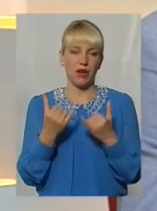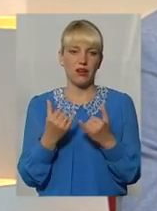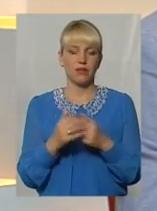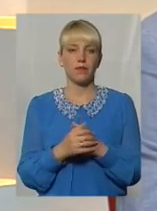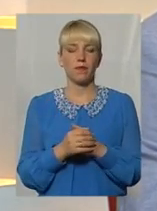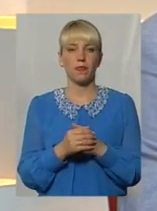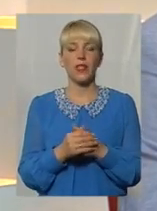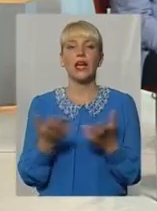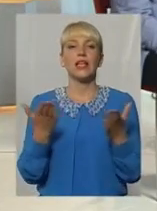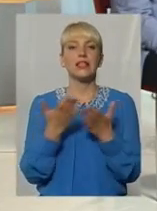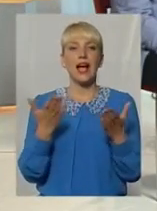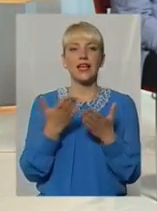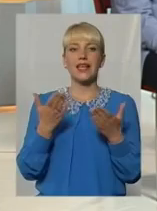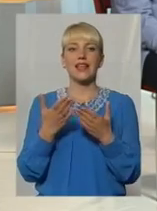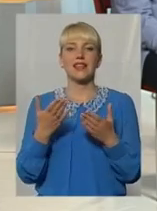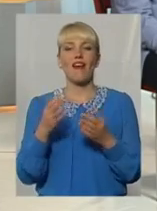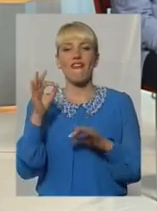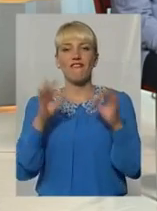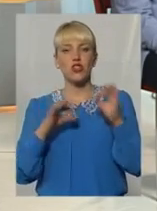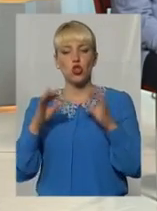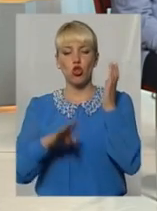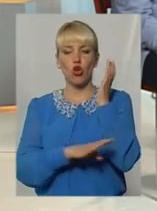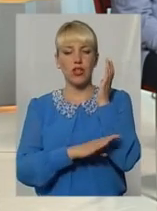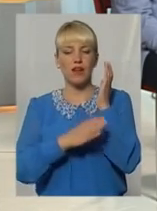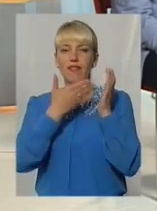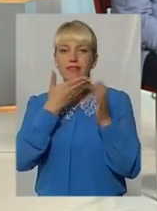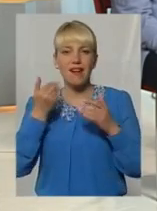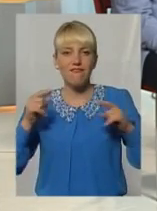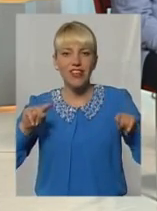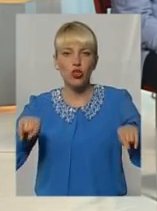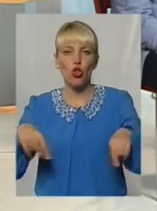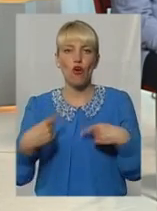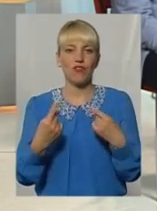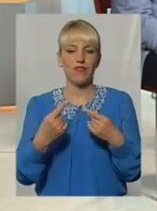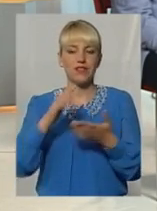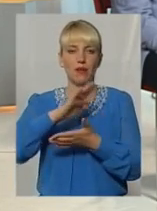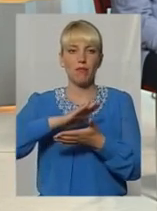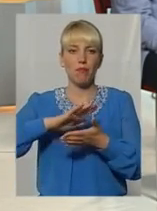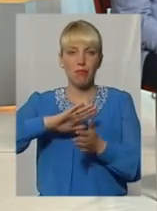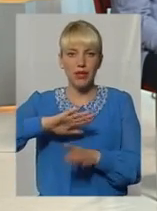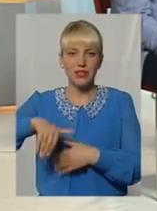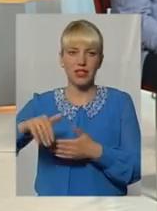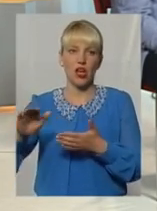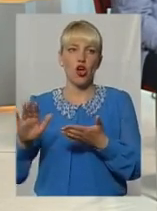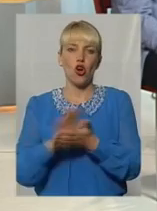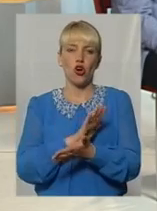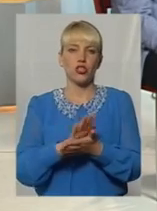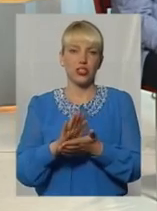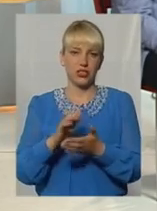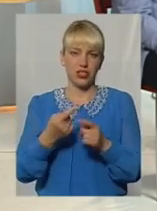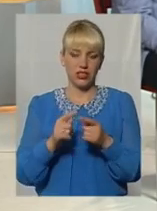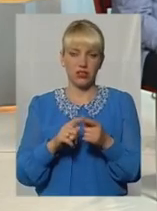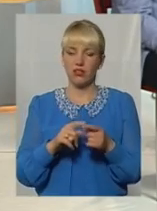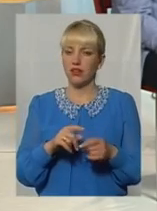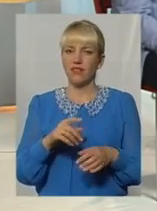'єкті. Який відсоток дерев не відновився після оцієї очистки в парку Франка? Чи можете сказати? По-моєму, всі не відновився. Всі